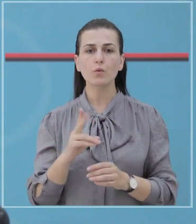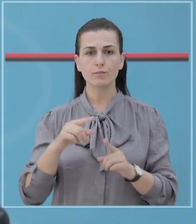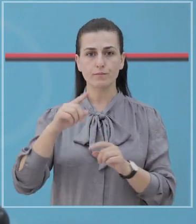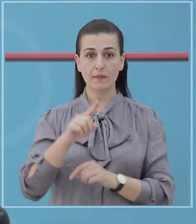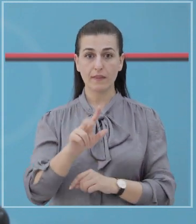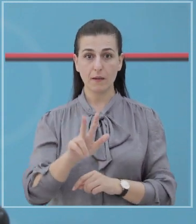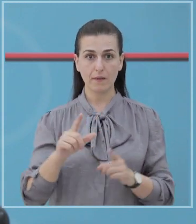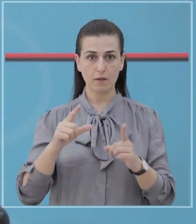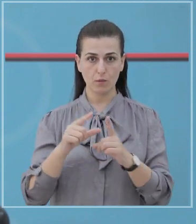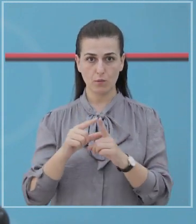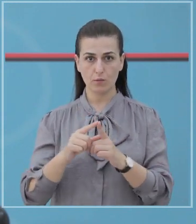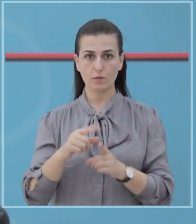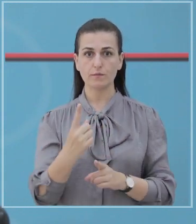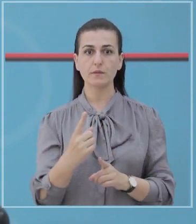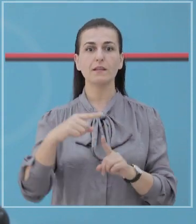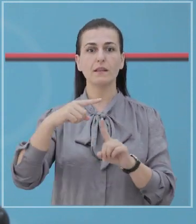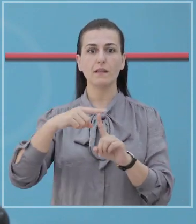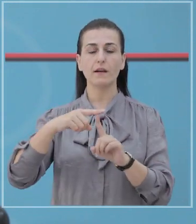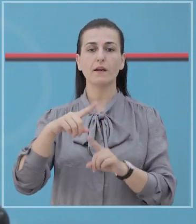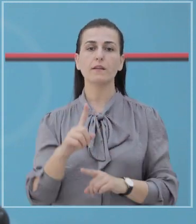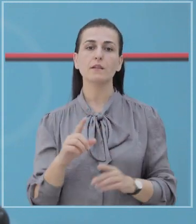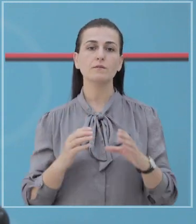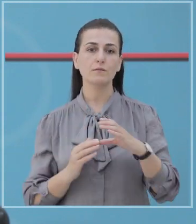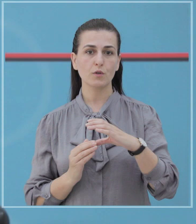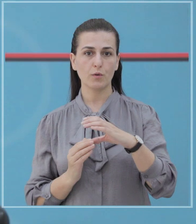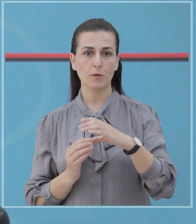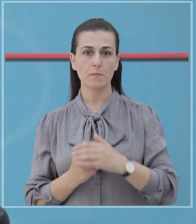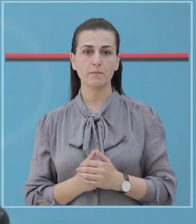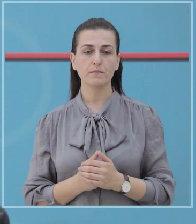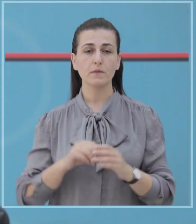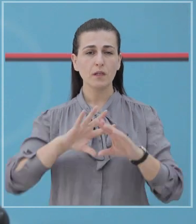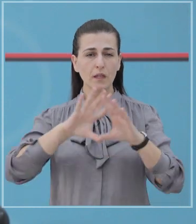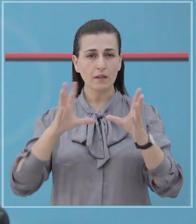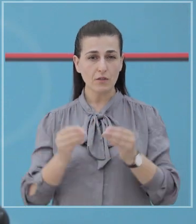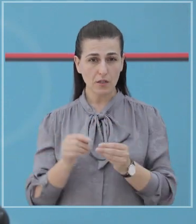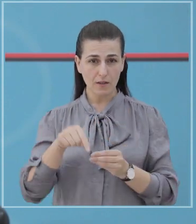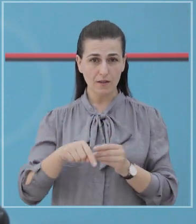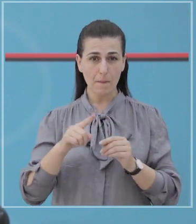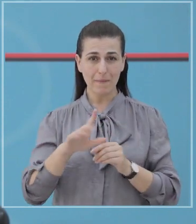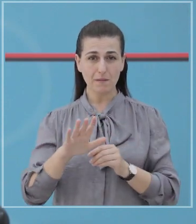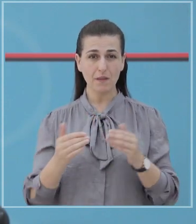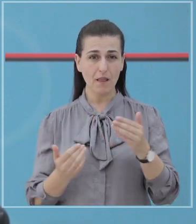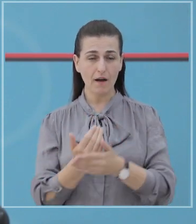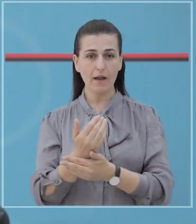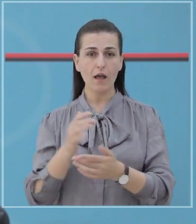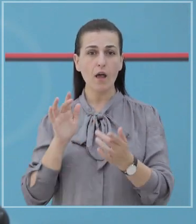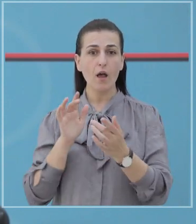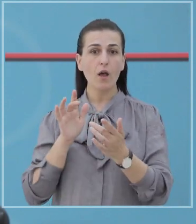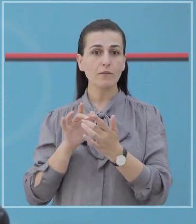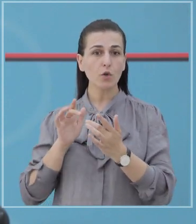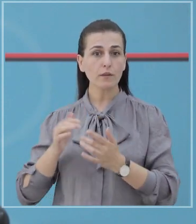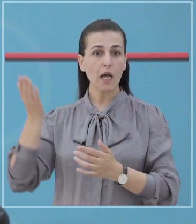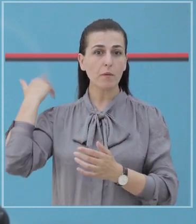raste nga durësi, një tiran, një shkoder. Të gjithë rastet e konfirmuara, janë kontakte të